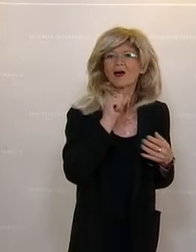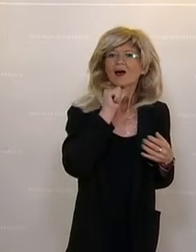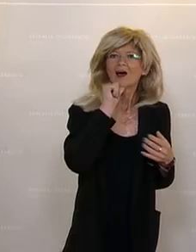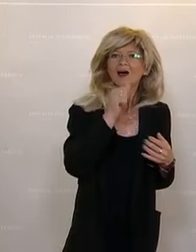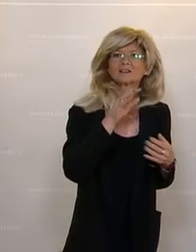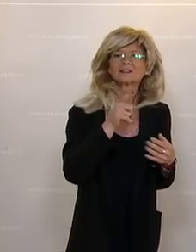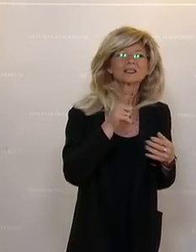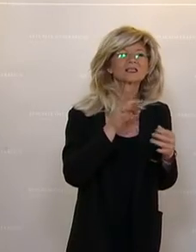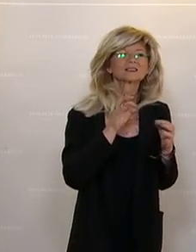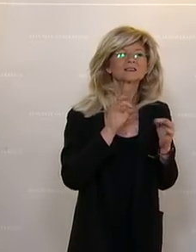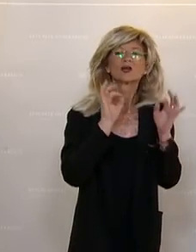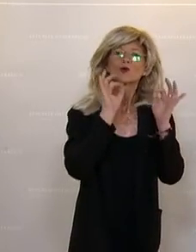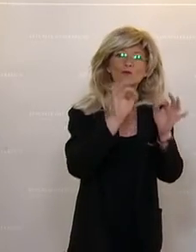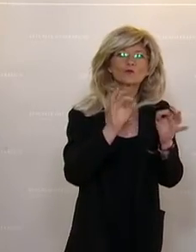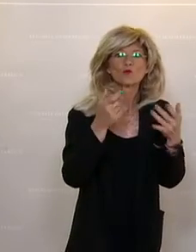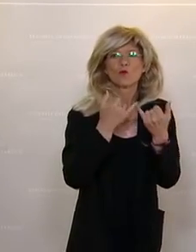den Weg gebracht haben.